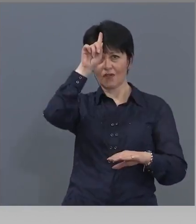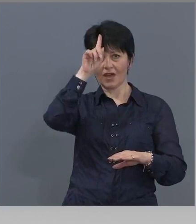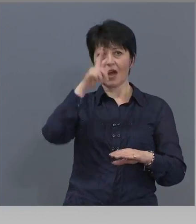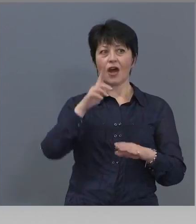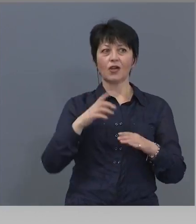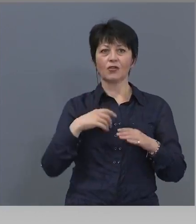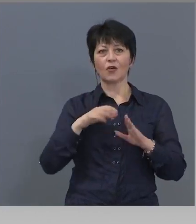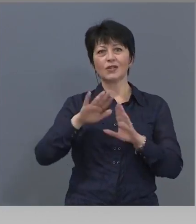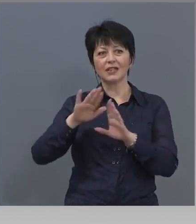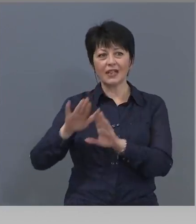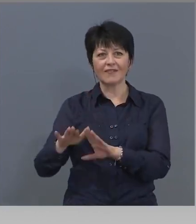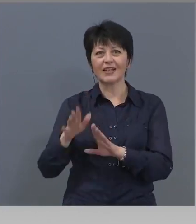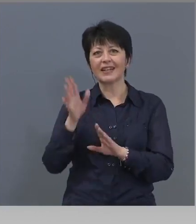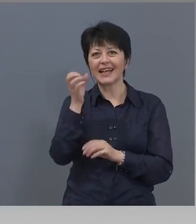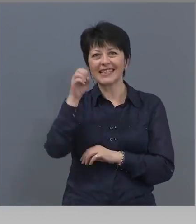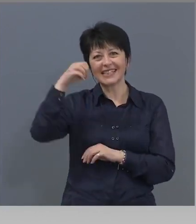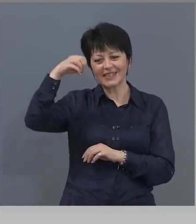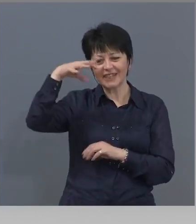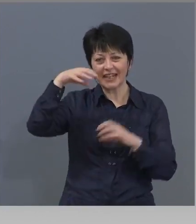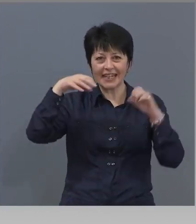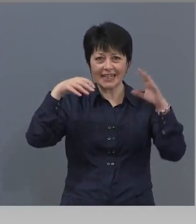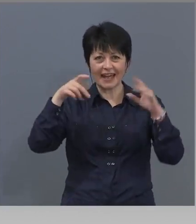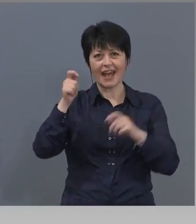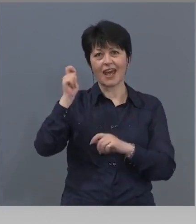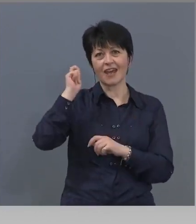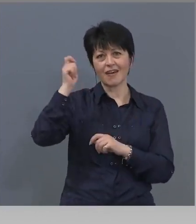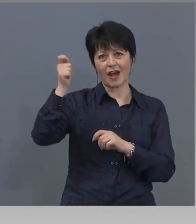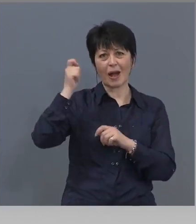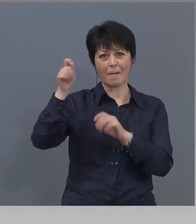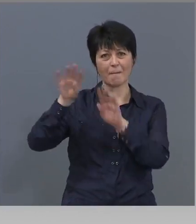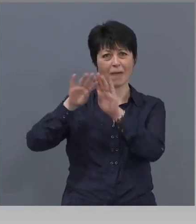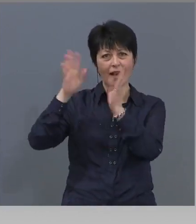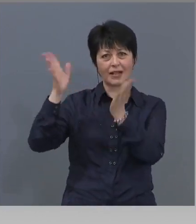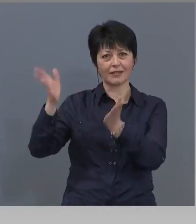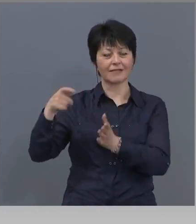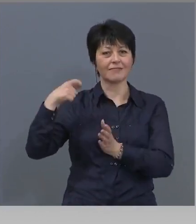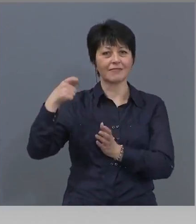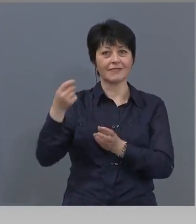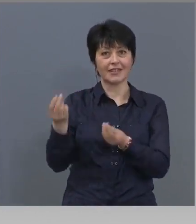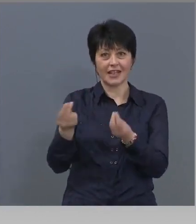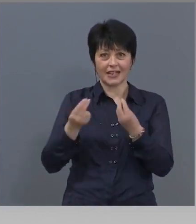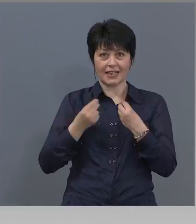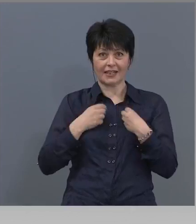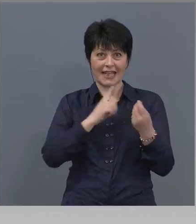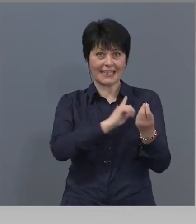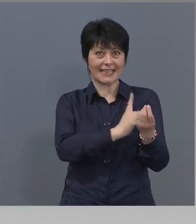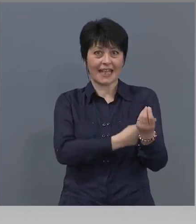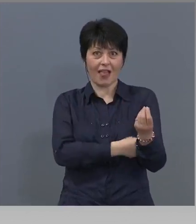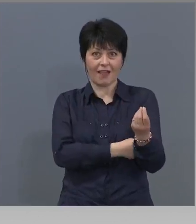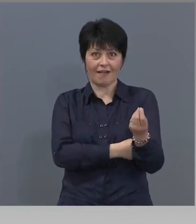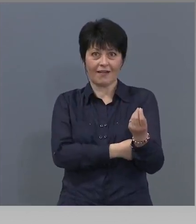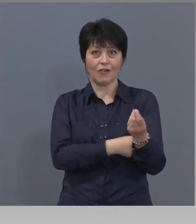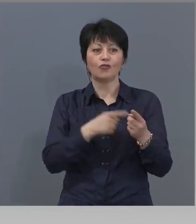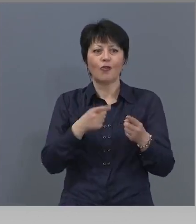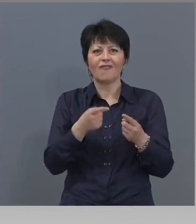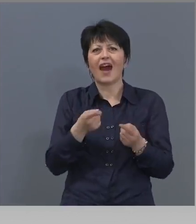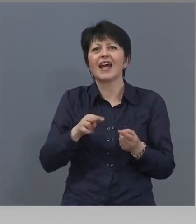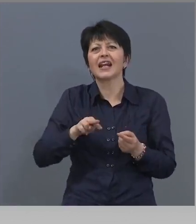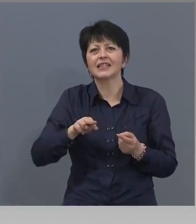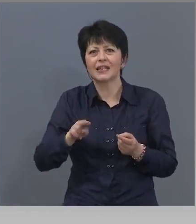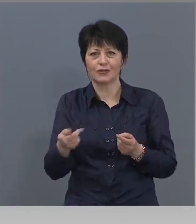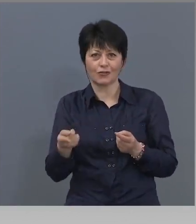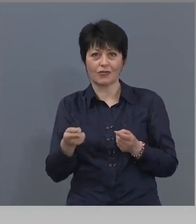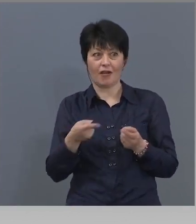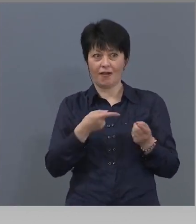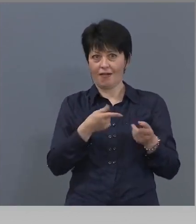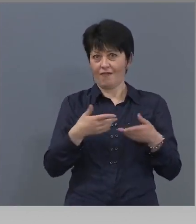остане и светлинката, и камбаната да бие, да ни даде сила и кураж. само това е различното. Ви искате